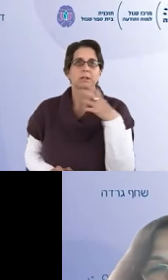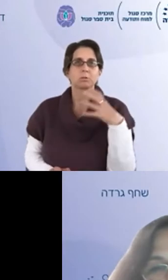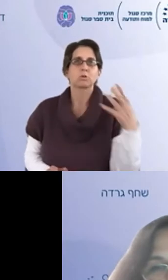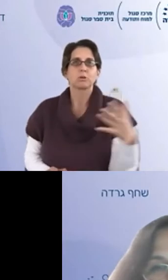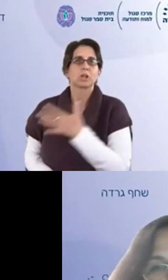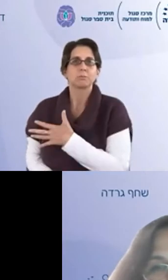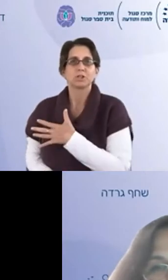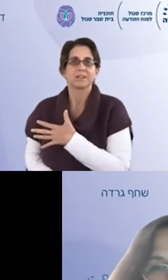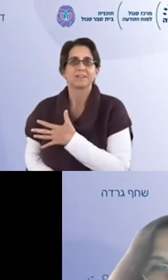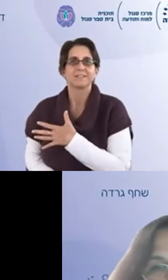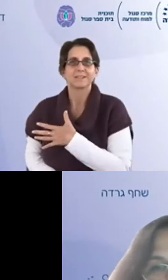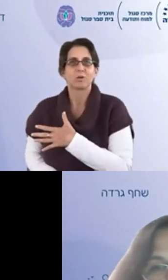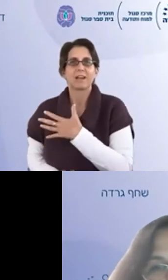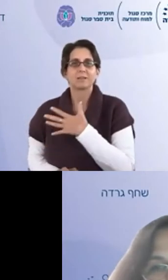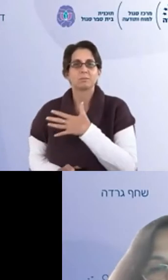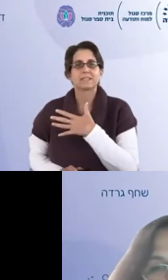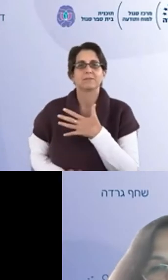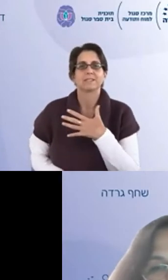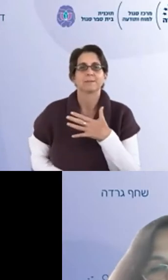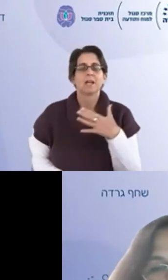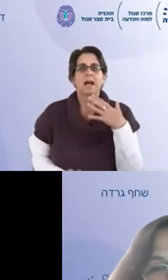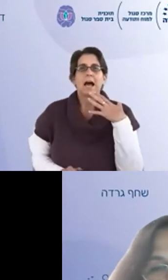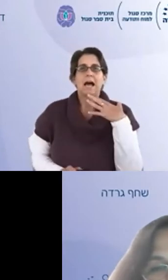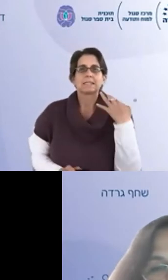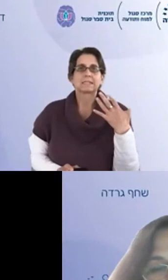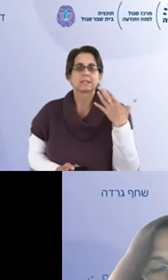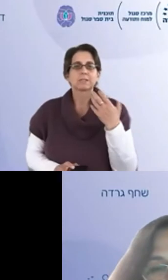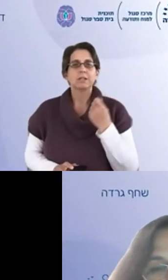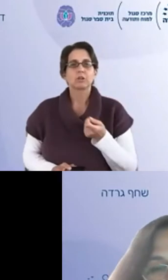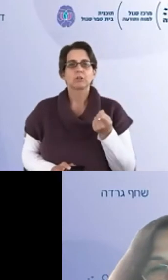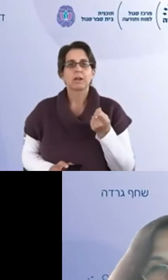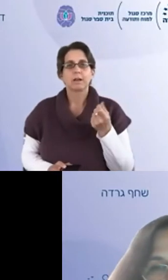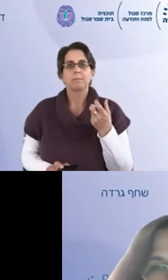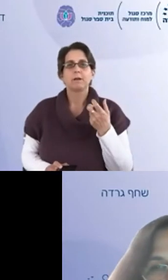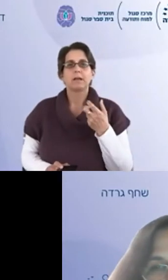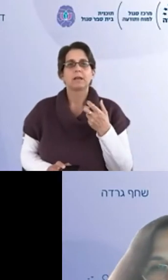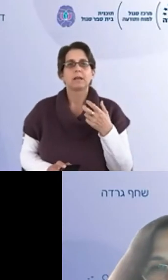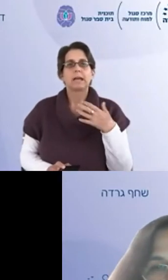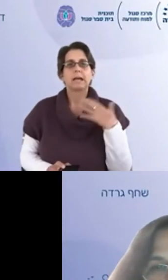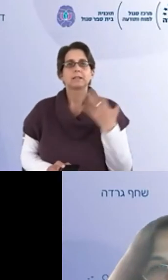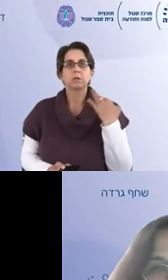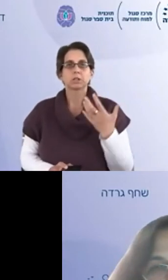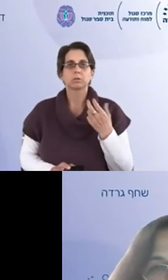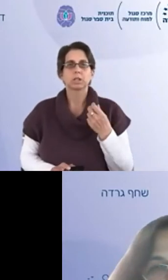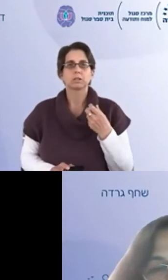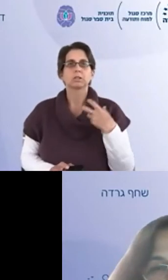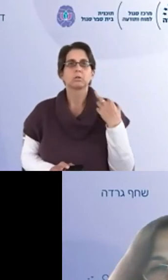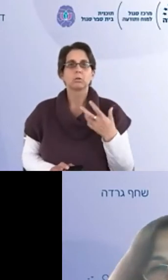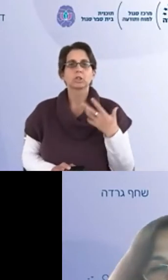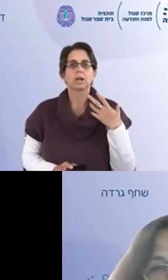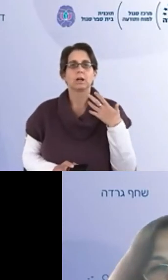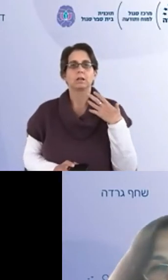בעצמכם קודם פשוט לא יישאר מי שיעזור לילד במסב הזה אז אני רוצה לשאול אתכם איך אתם מרגישים